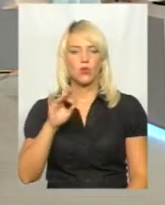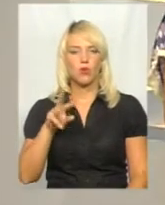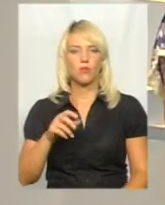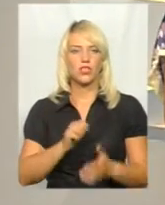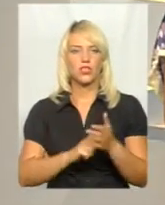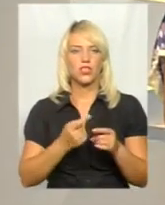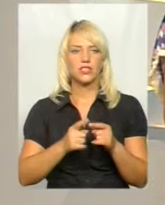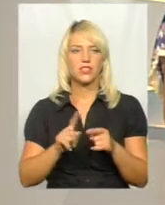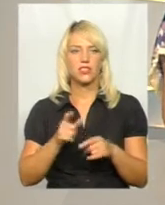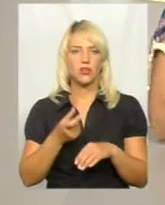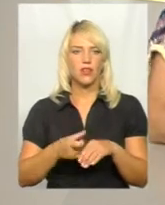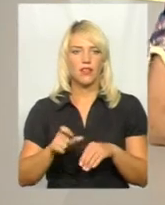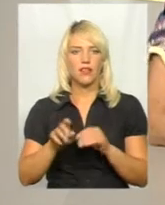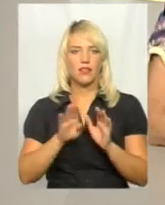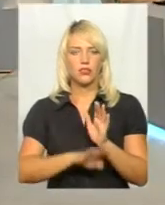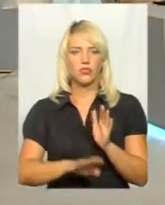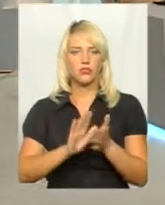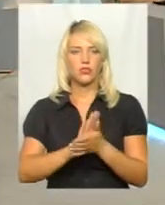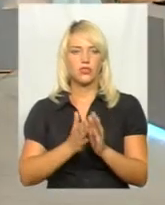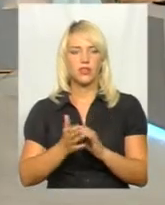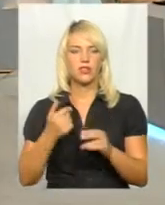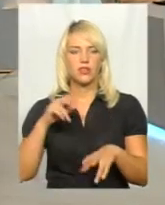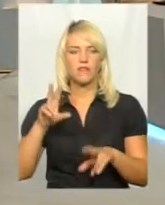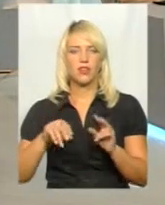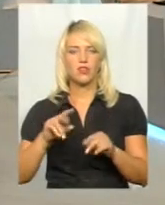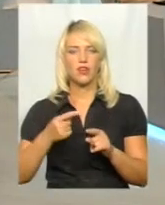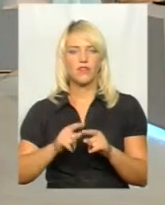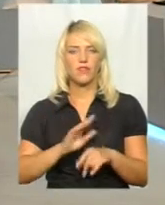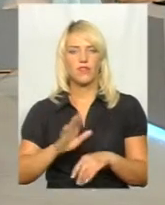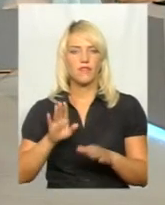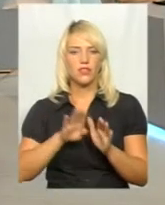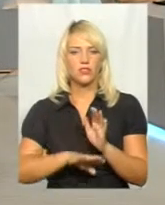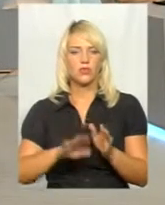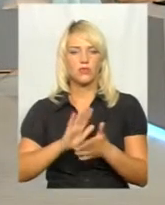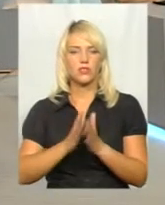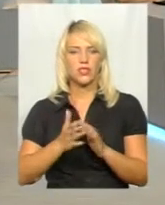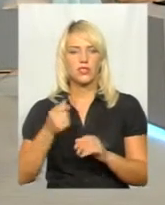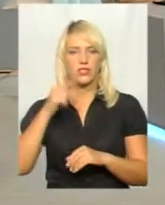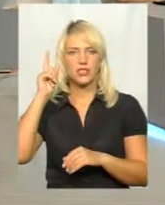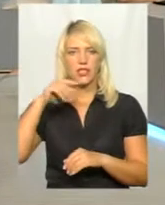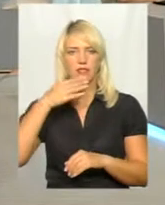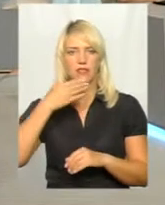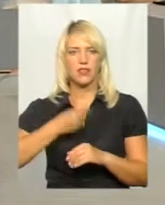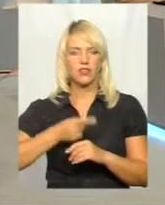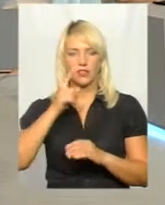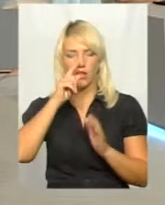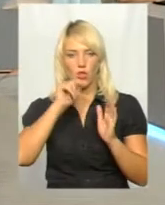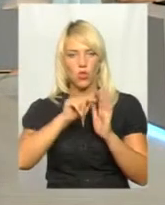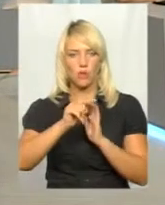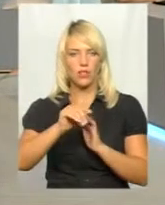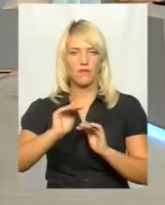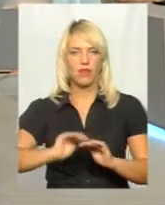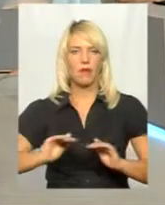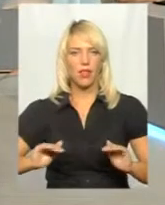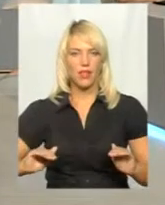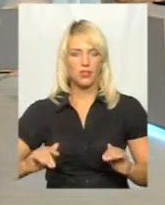він в найгіршому стані? Ну, я вважаю, що він в найгіршому стані. Знає наших допитливих малечу.